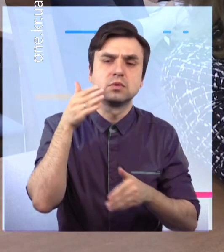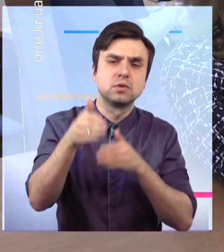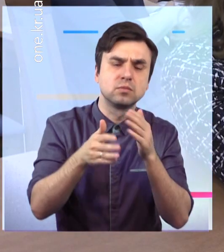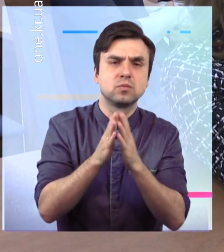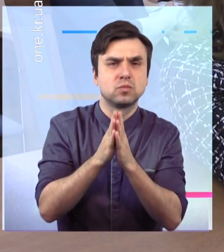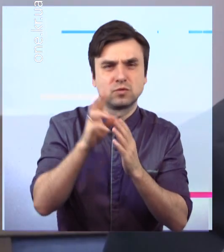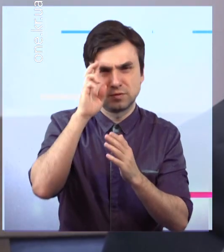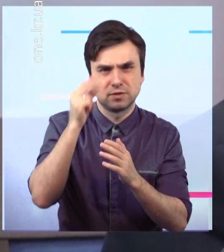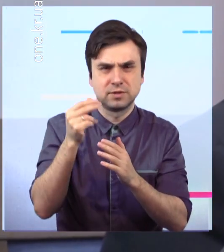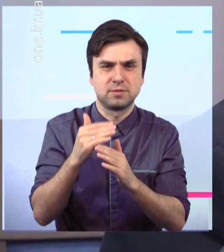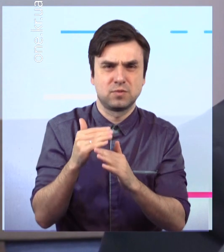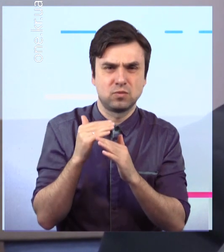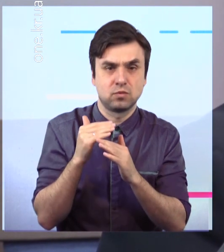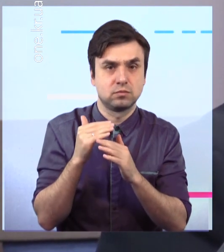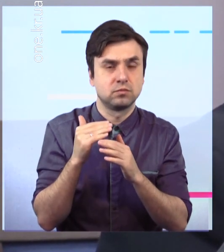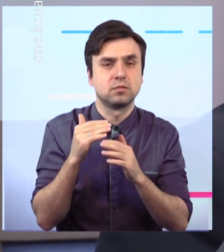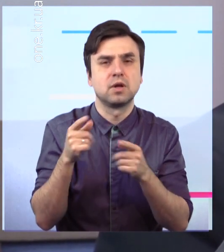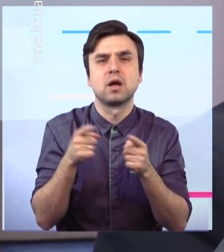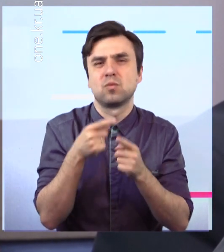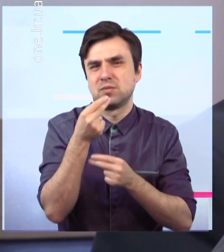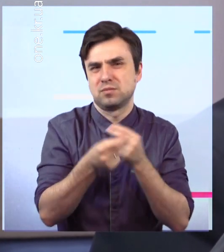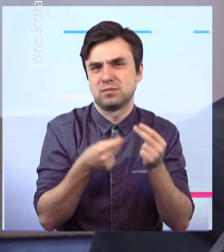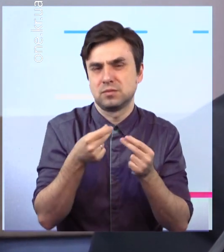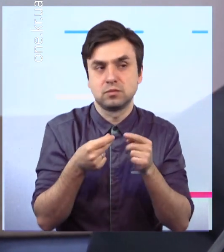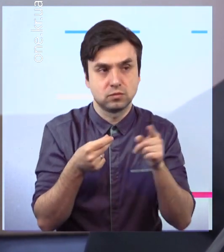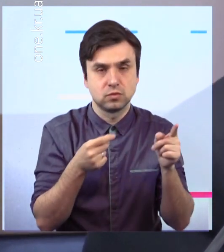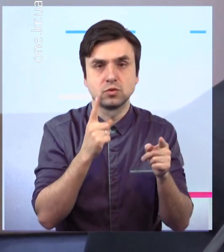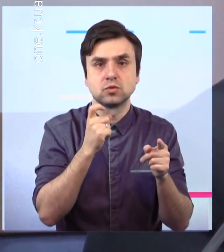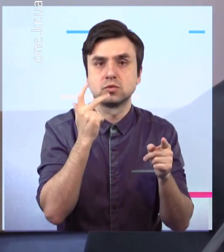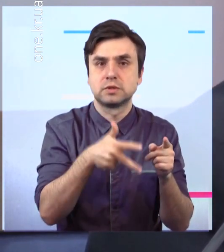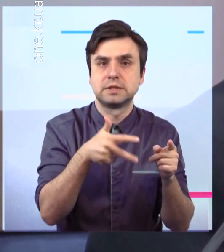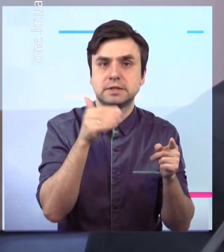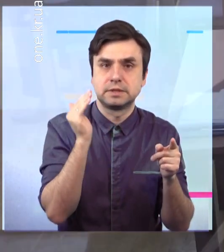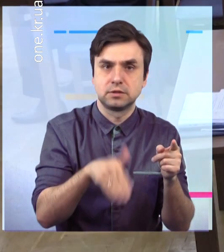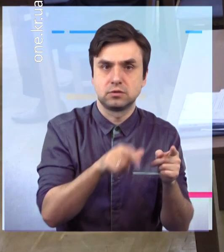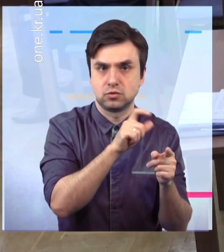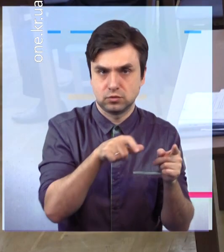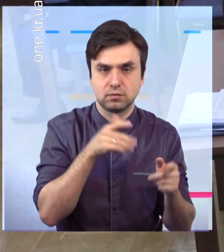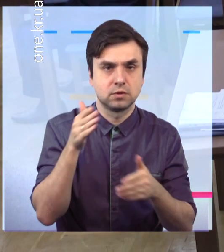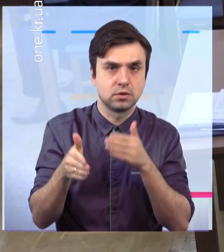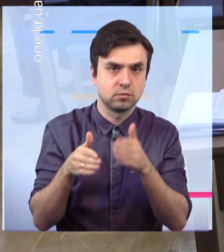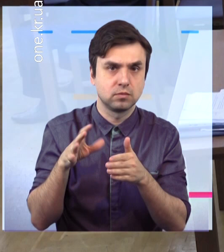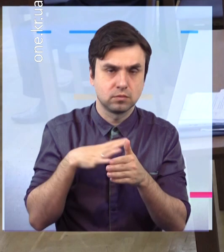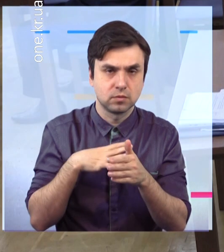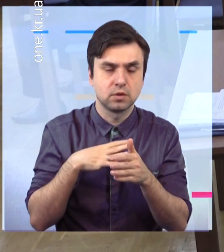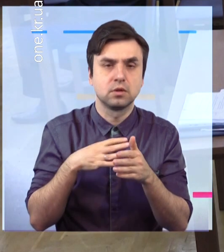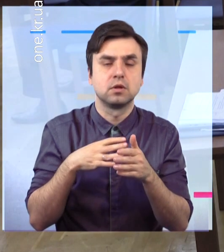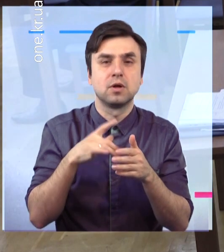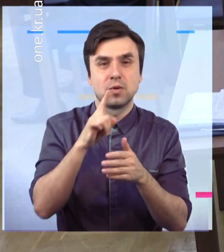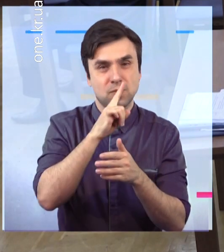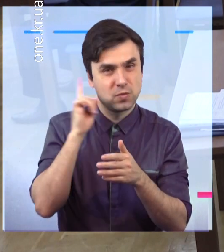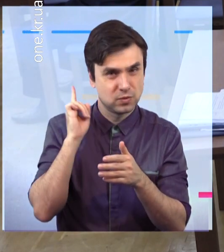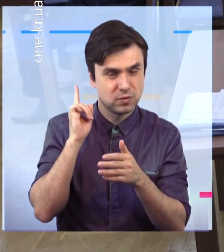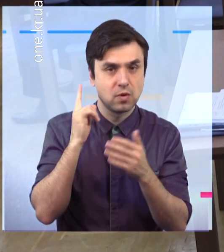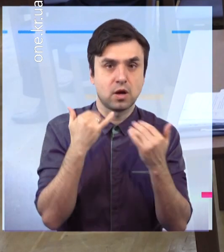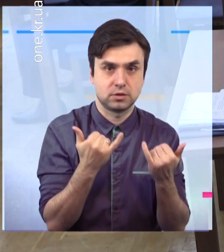криворіжців, що складає майже 97 відсотків від загальної кількості заяв за минулий рік. У Департаменті соціальної політики